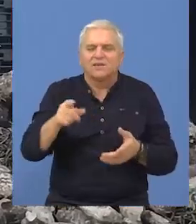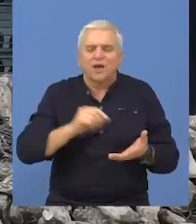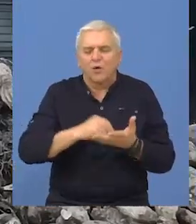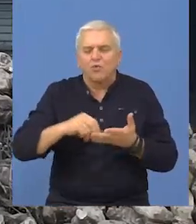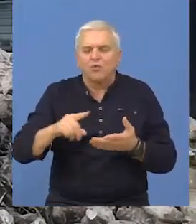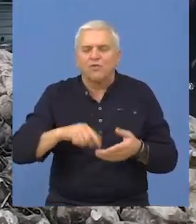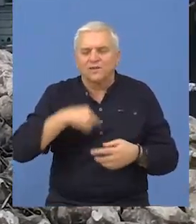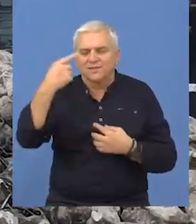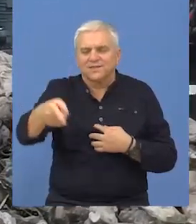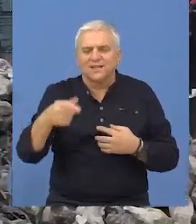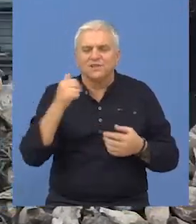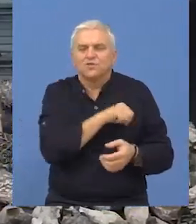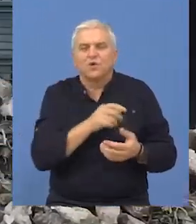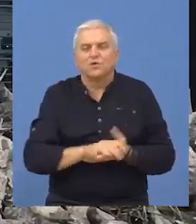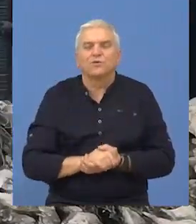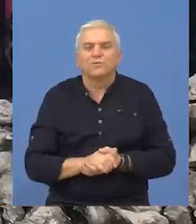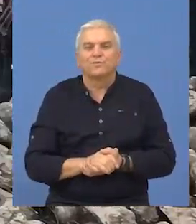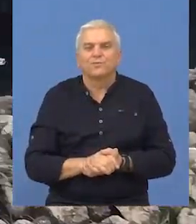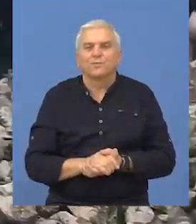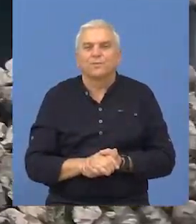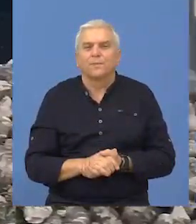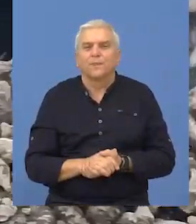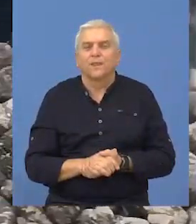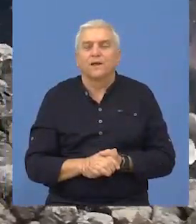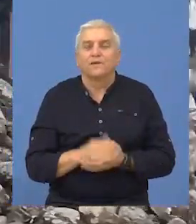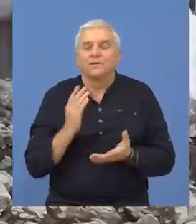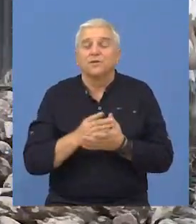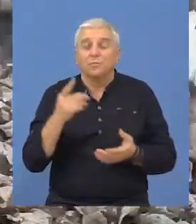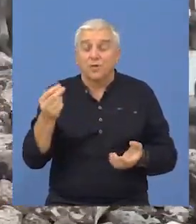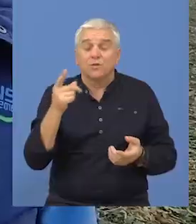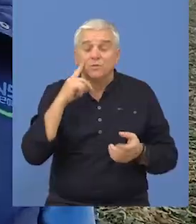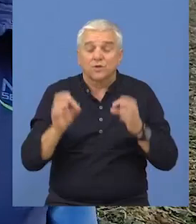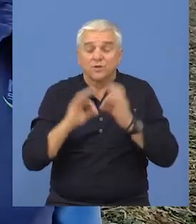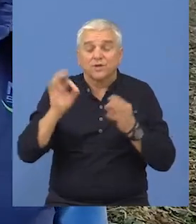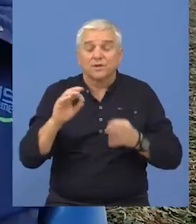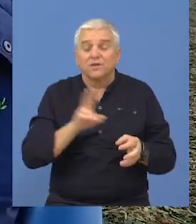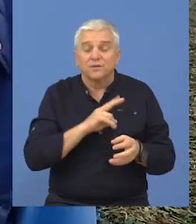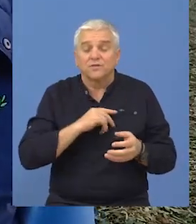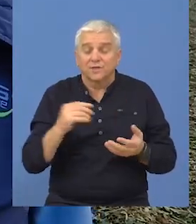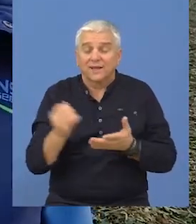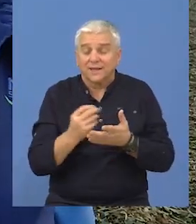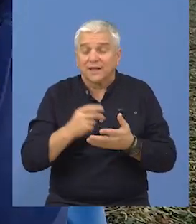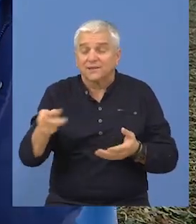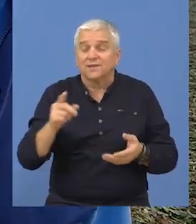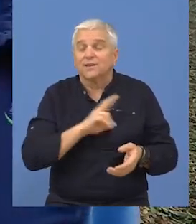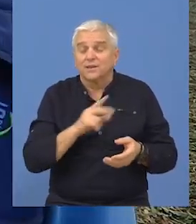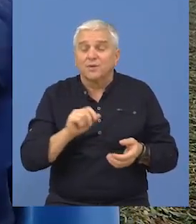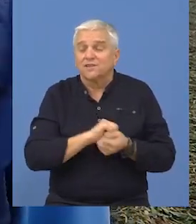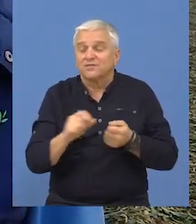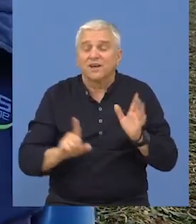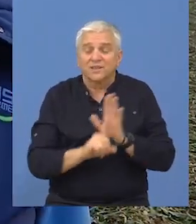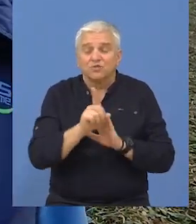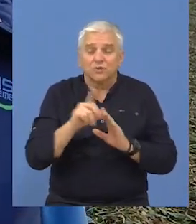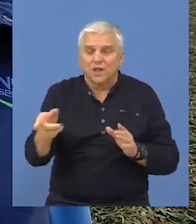Kovač kaže da je već potpisao ugovor za sljedeću kampanju. Ako imam digestiju, ako imam prinos,